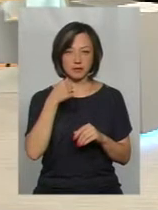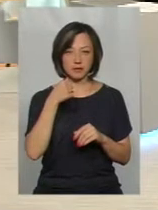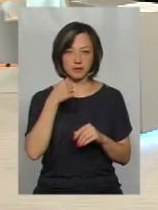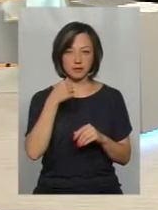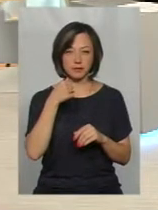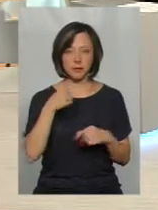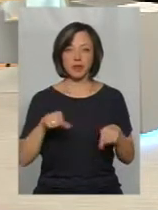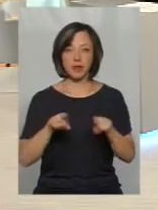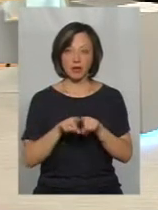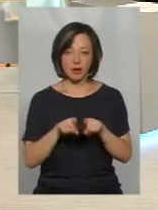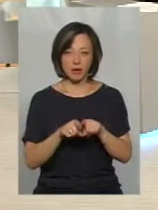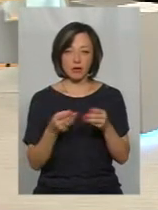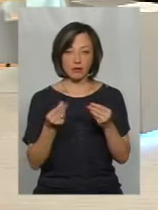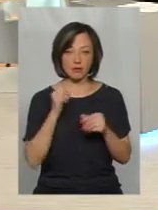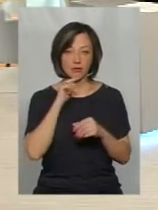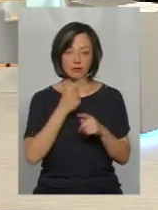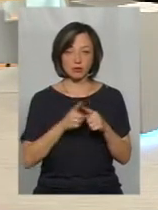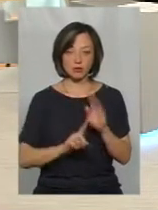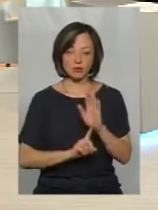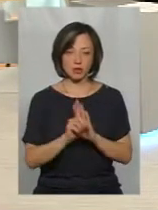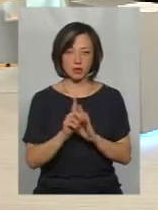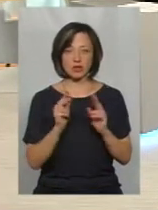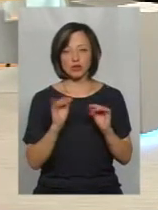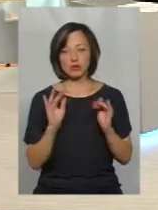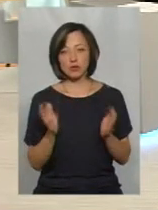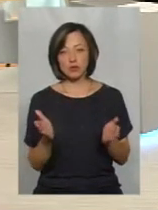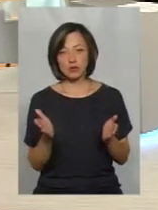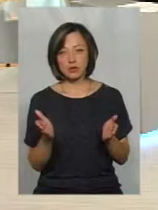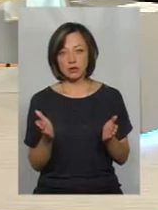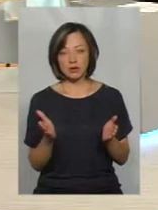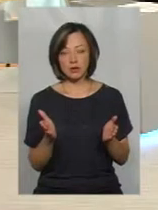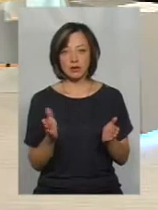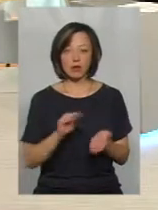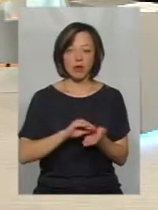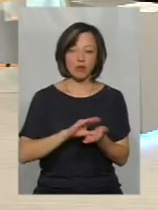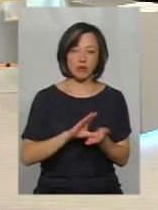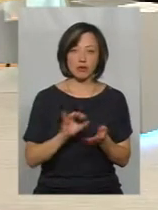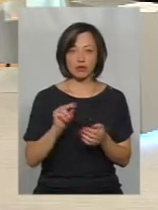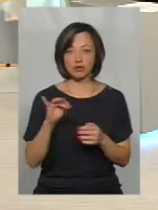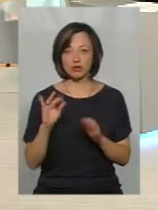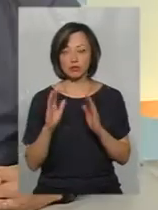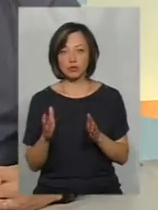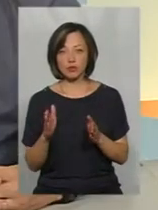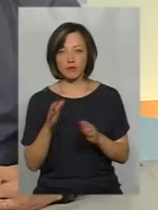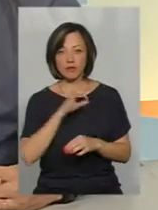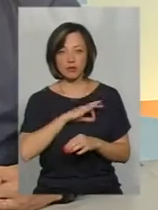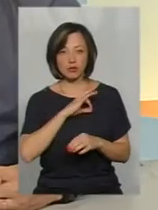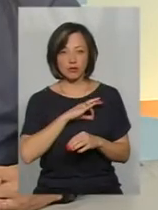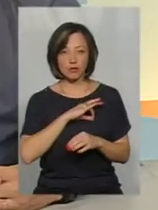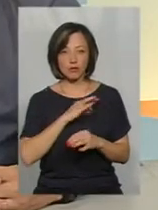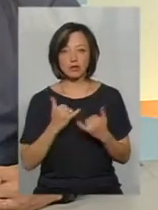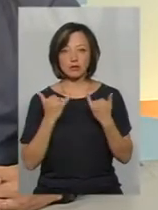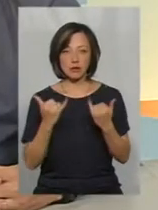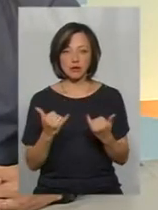Відтак, акумулювання коштів з цього почнеться. Ну, чи воно буде акумулюватись, чи вони будуть використовуватись